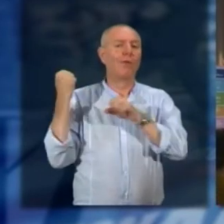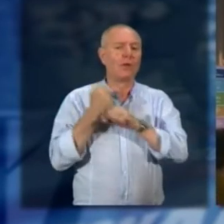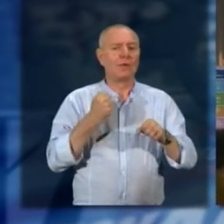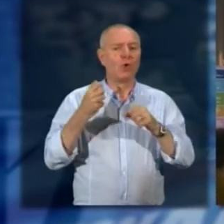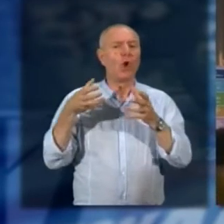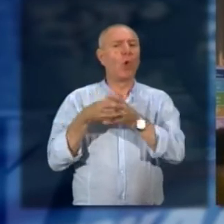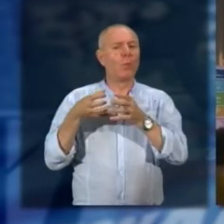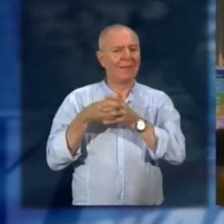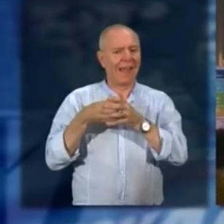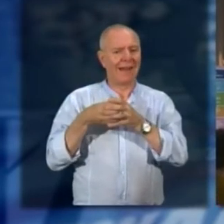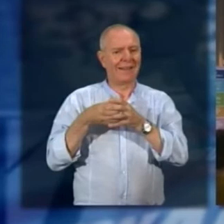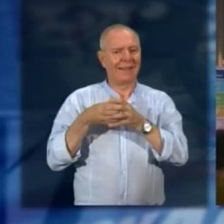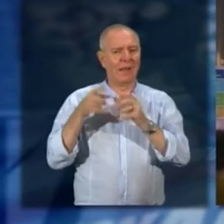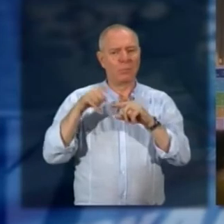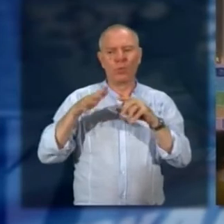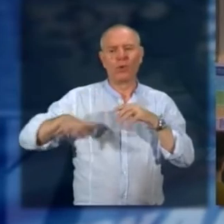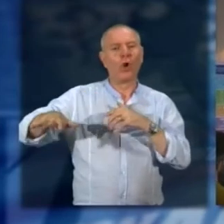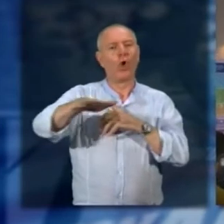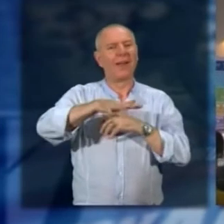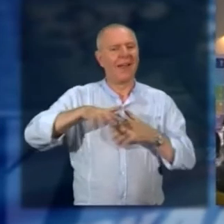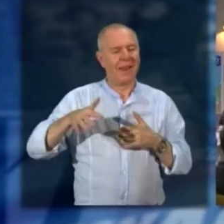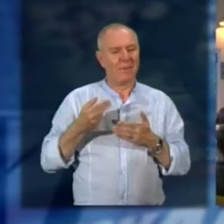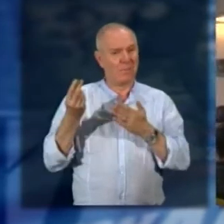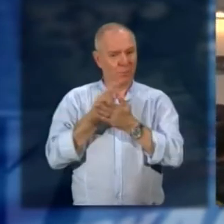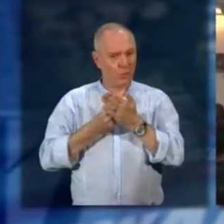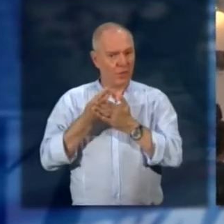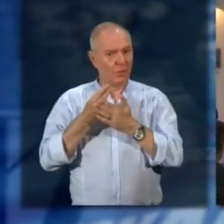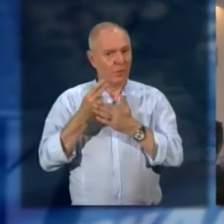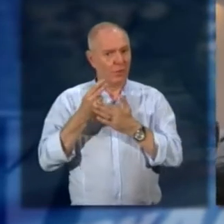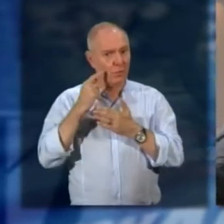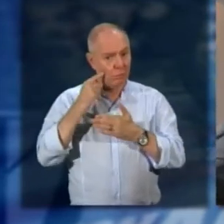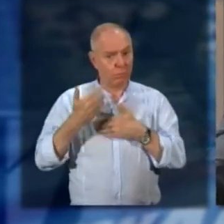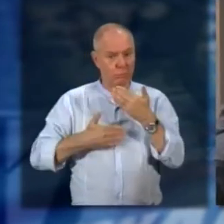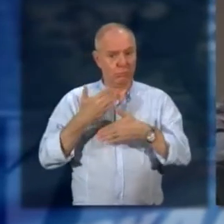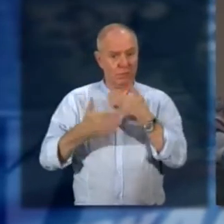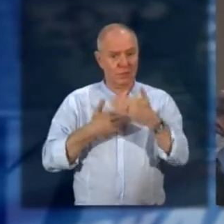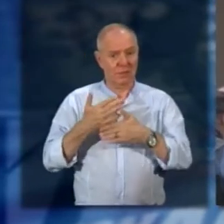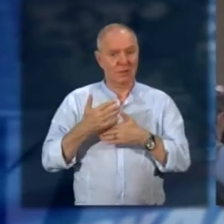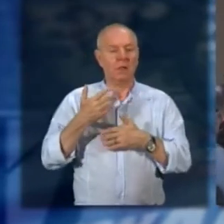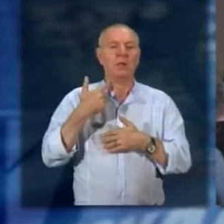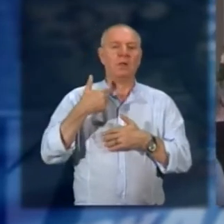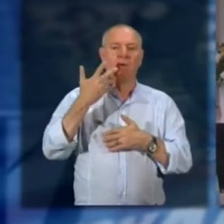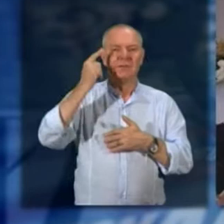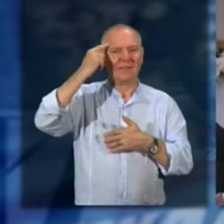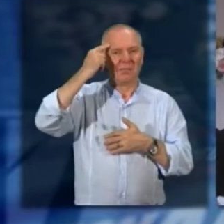Comunità Locale questo è il segreto buoni progetti, credibilità di chi li propone e sapere fare comunità, sapere fare rete.